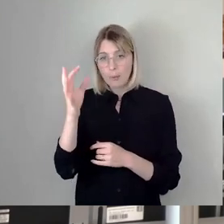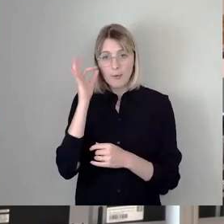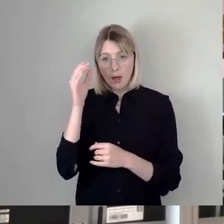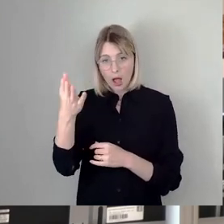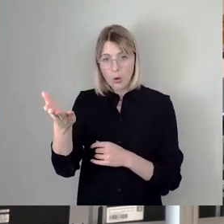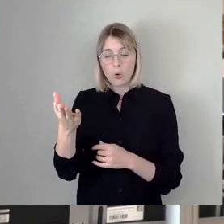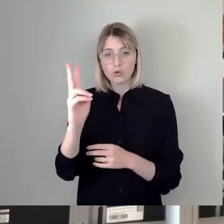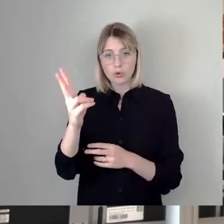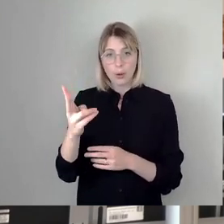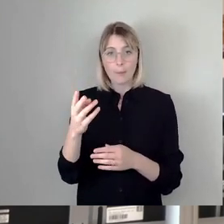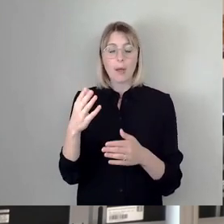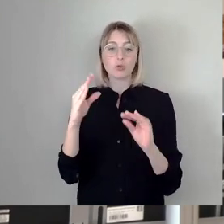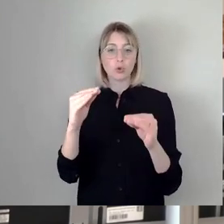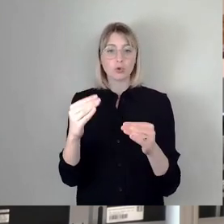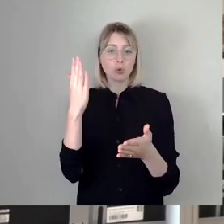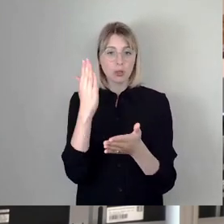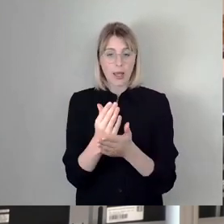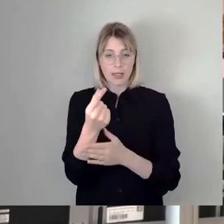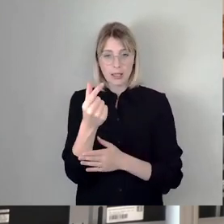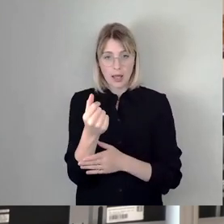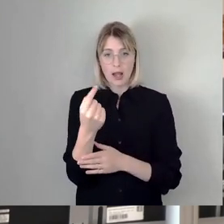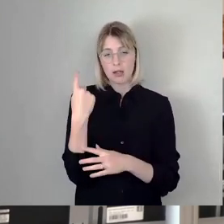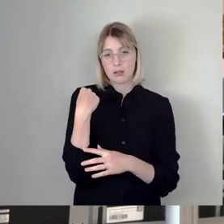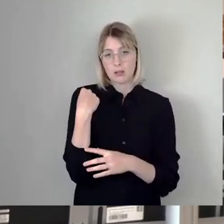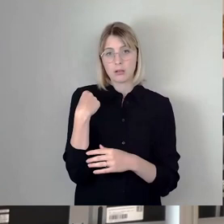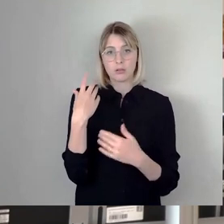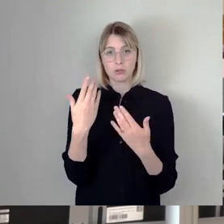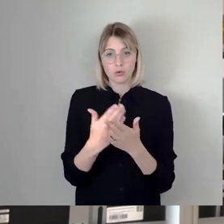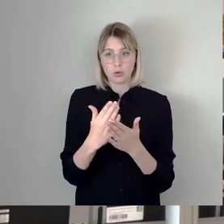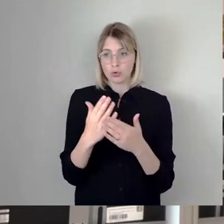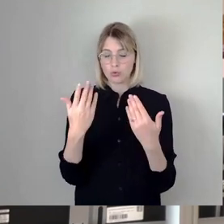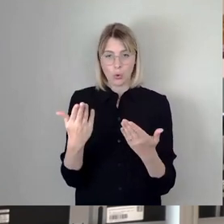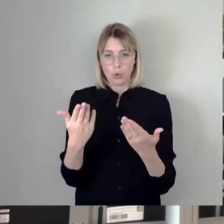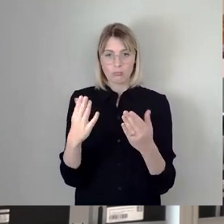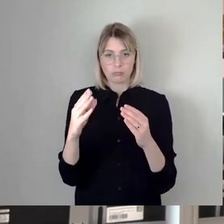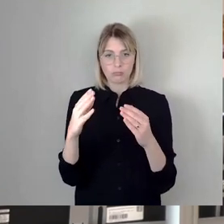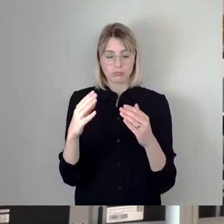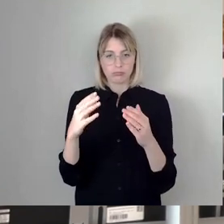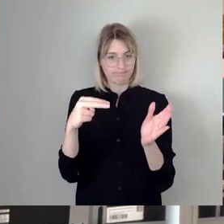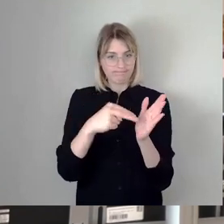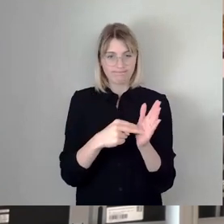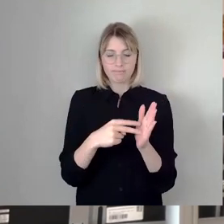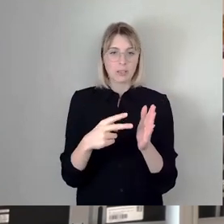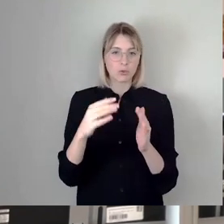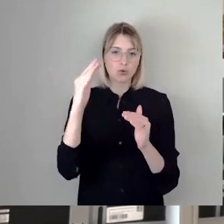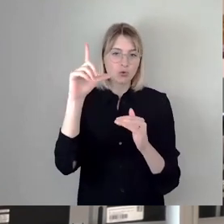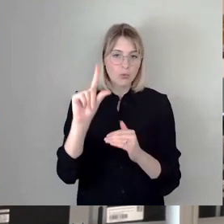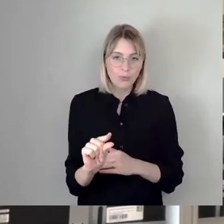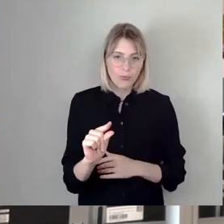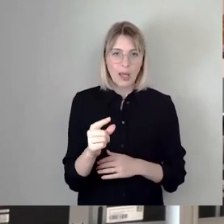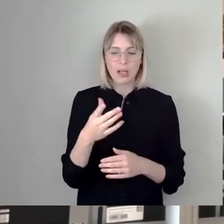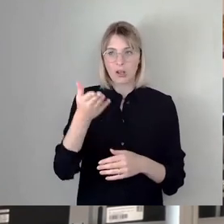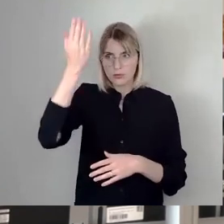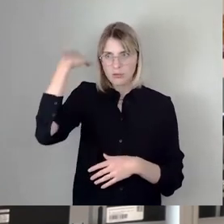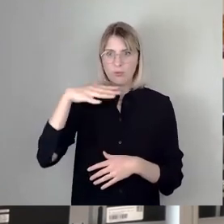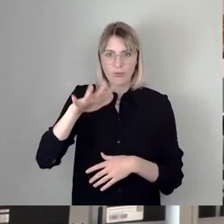derzeit gegenständlich erhoben wird, ist zu niedrig. Das ist von vor, weiß ich nicht, 15 Jahren oder wie auch